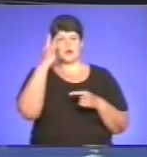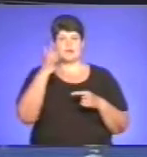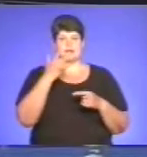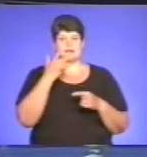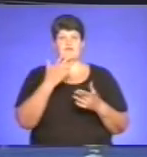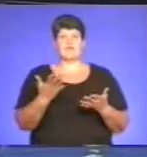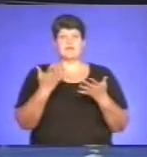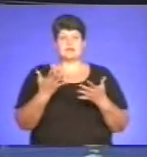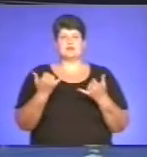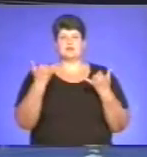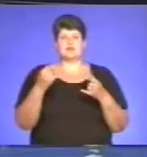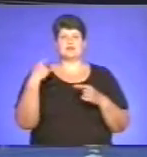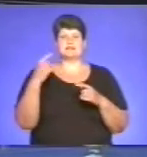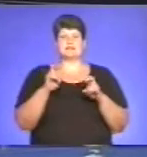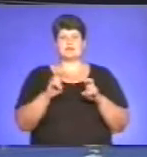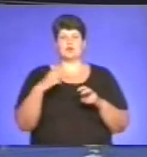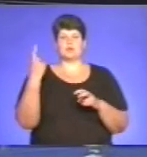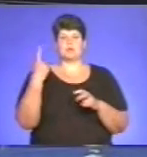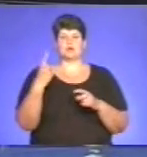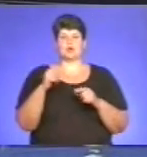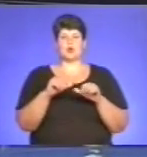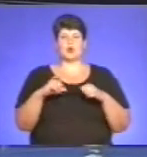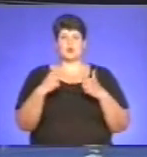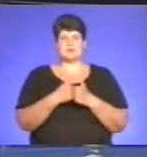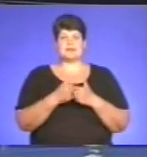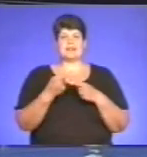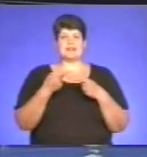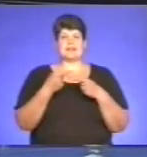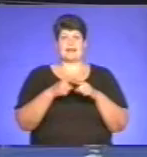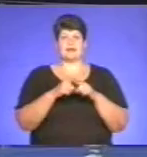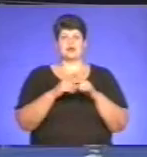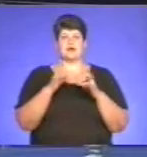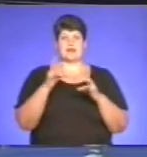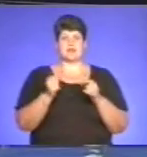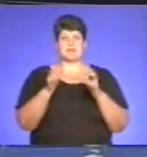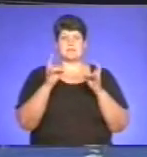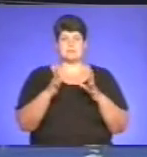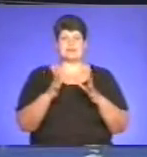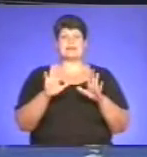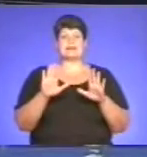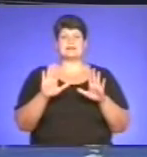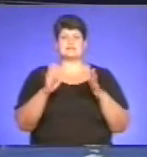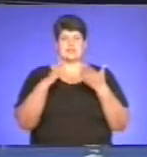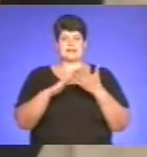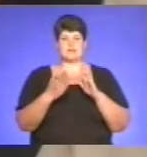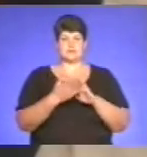'ясовували на засіданні обласної комісії з питань техногенно-екологічної безпеки та надзвичайних ситуацій. Детальніше у сюжеті.